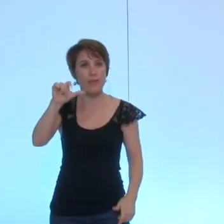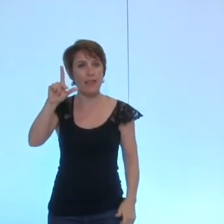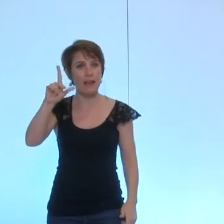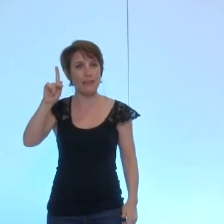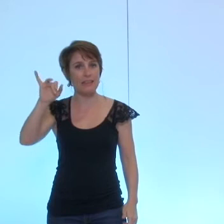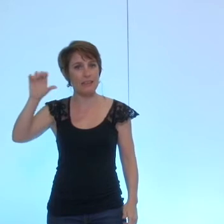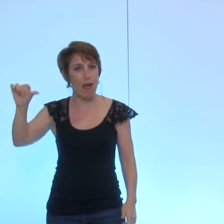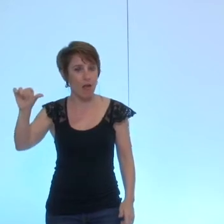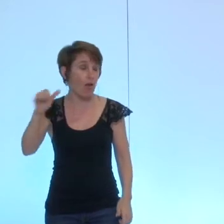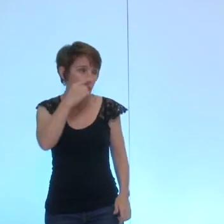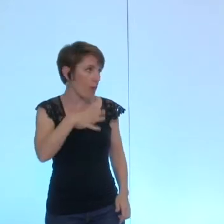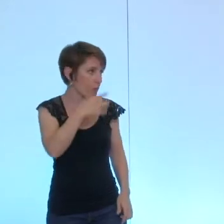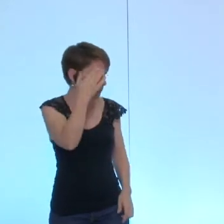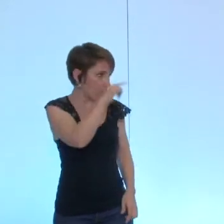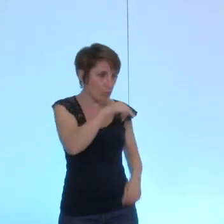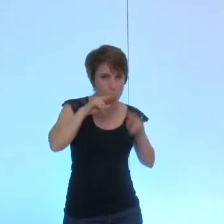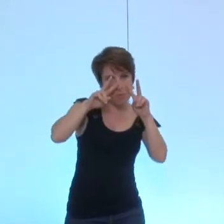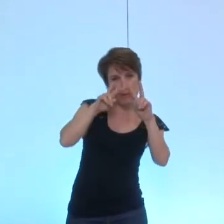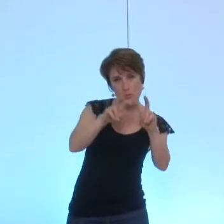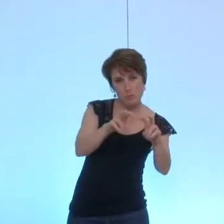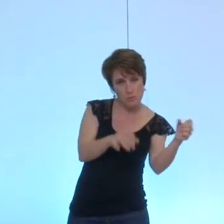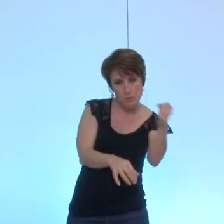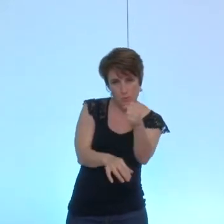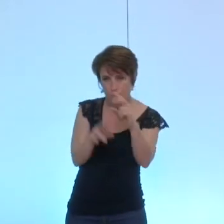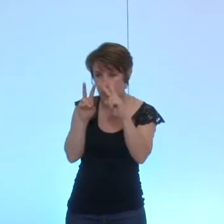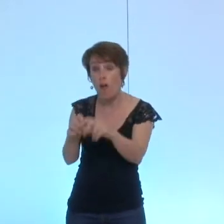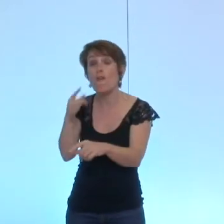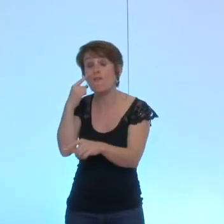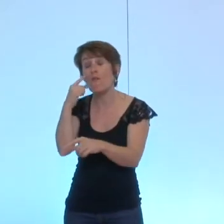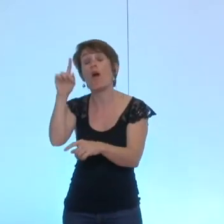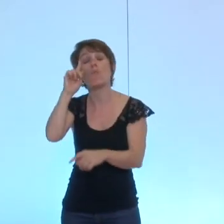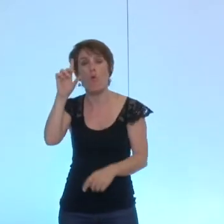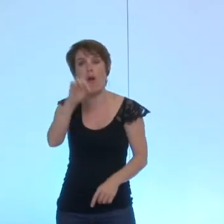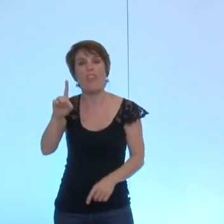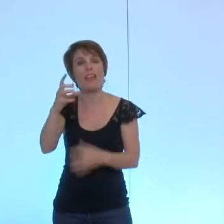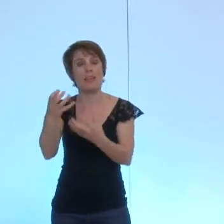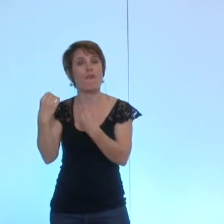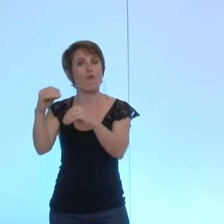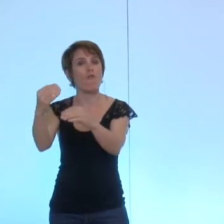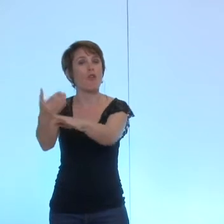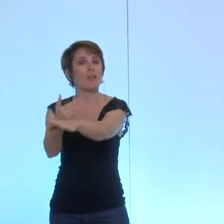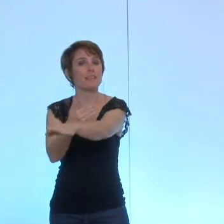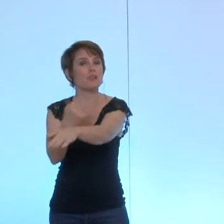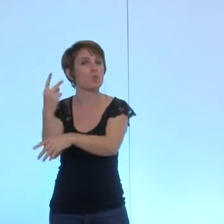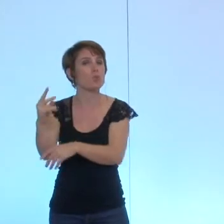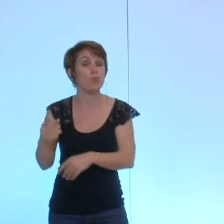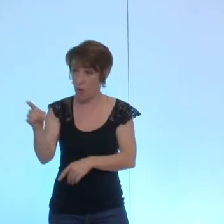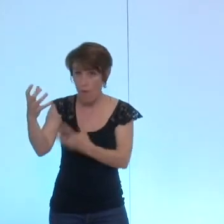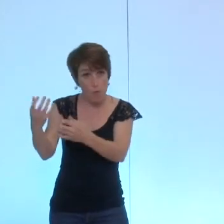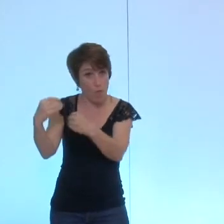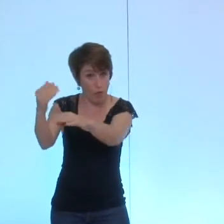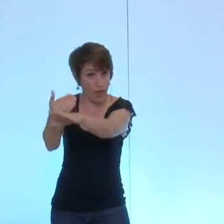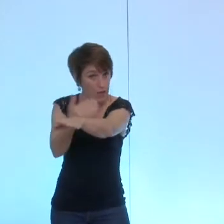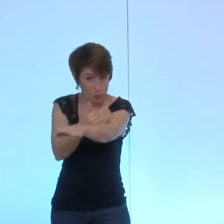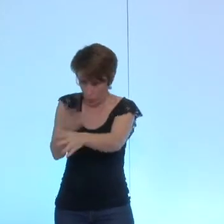vous verrez pourquoi Dalkia veut vendre ses parts alors si elle veut vendre ses parts qu'elle vende ses parts